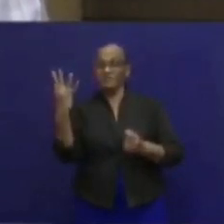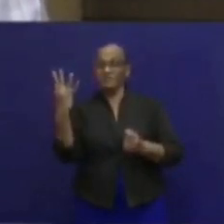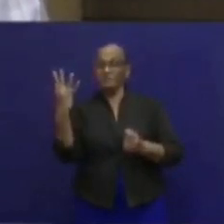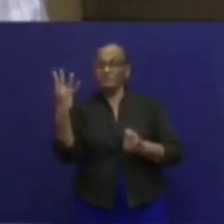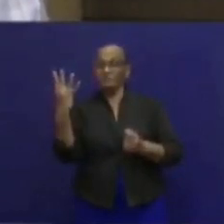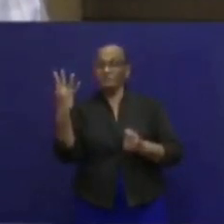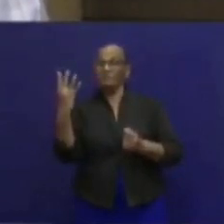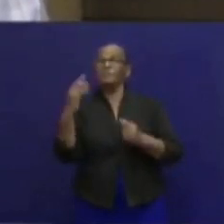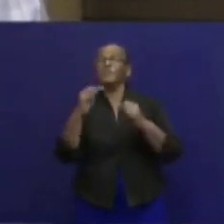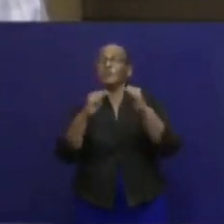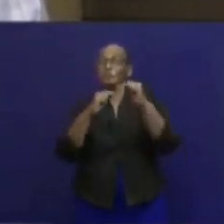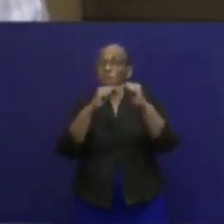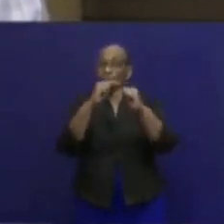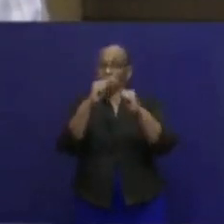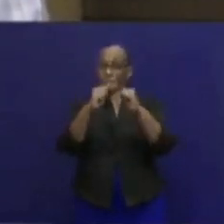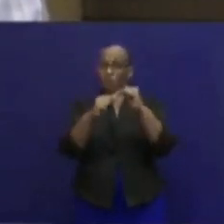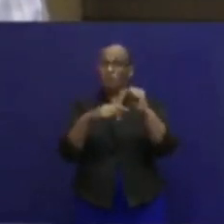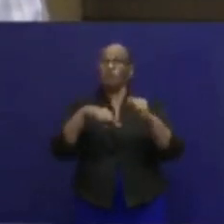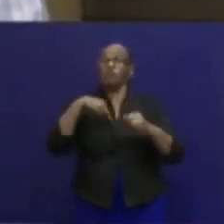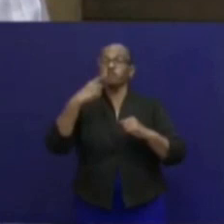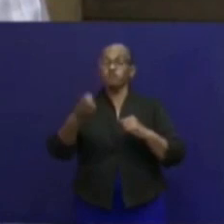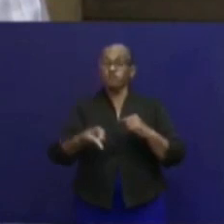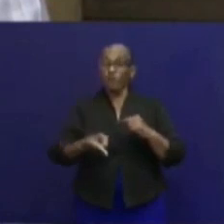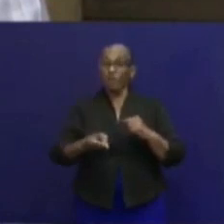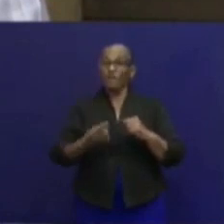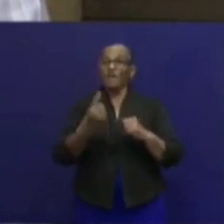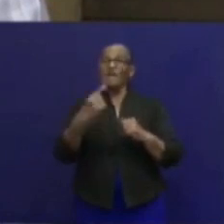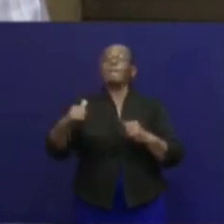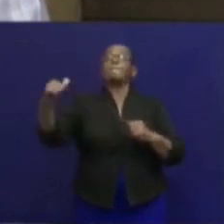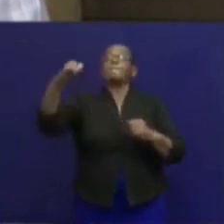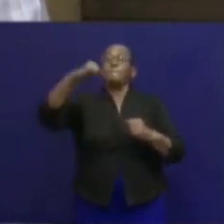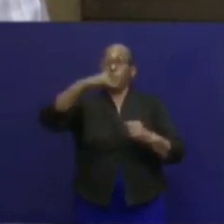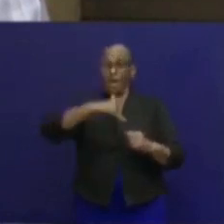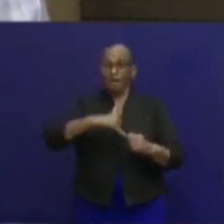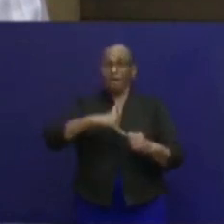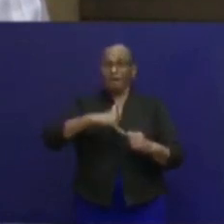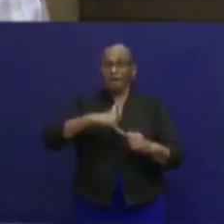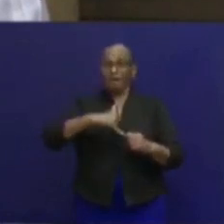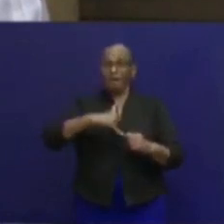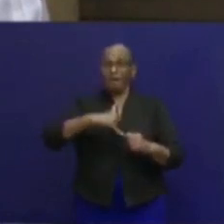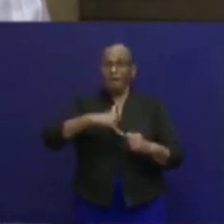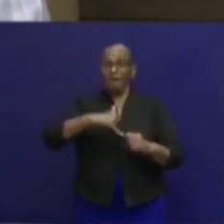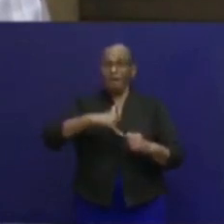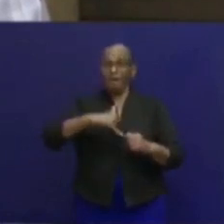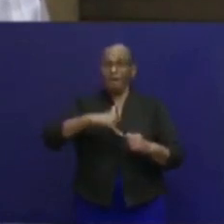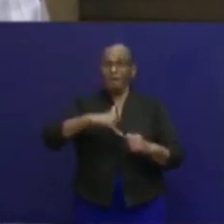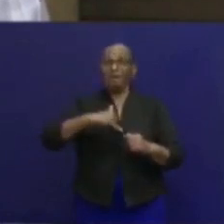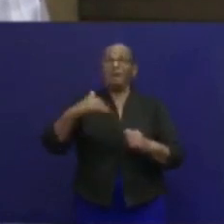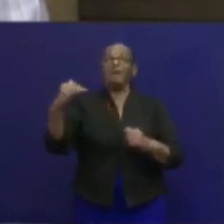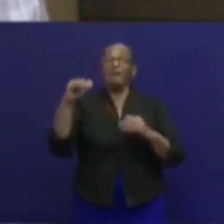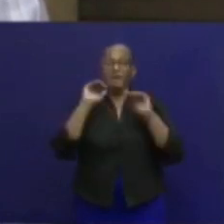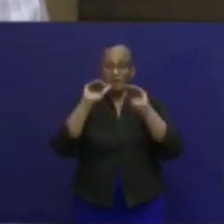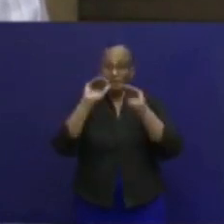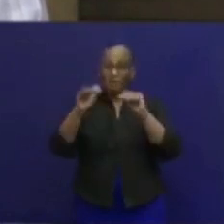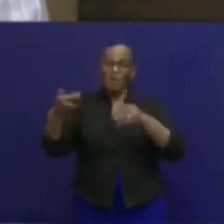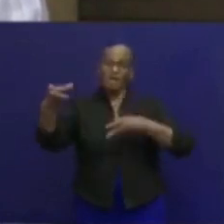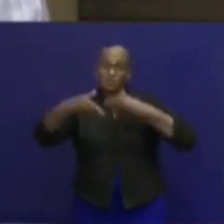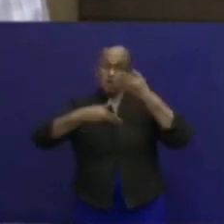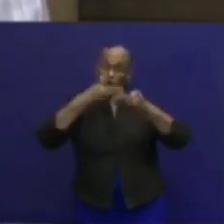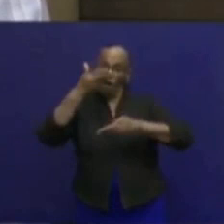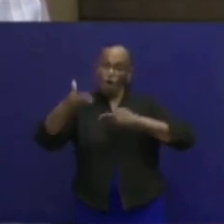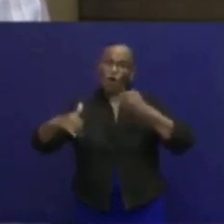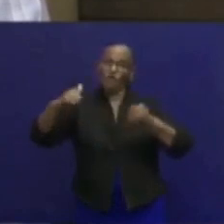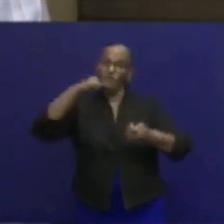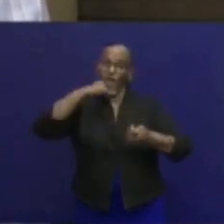En de procedure is dus als volgt, dat u inbelt, uw informatie doorgeeft,